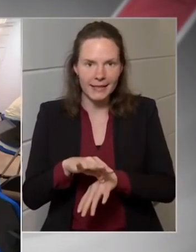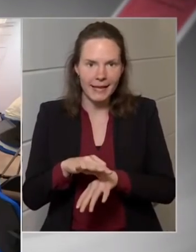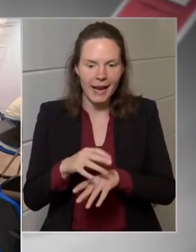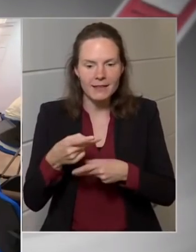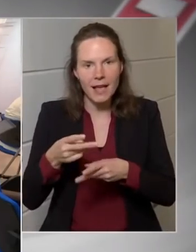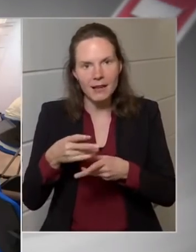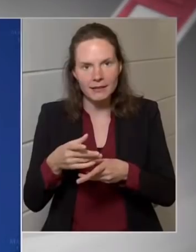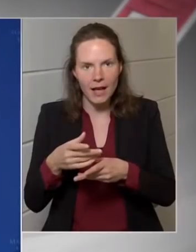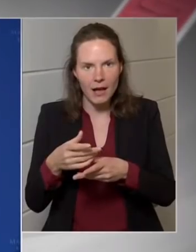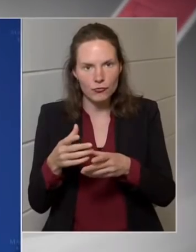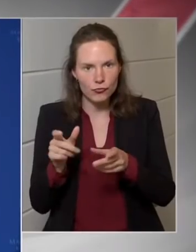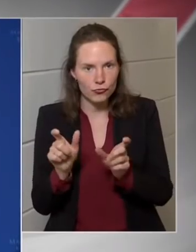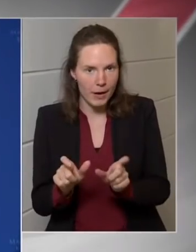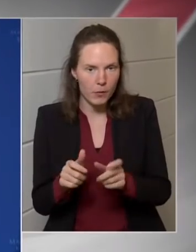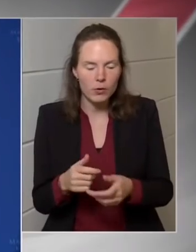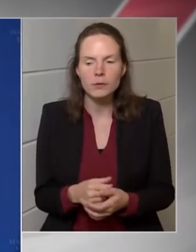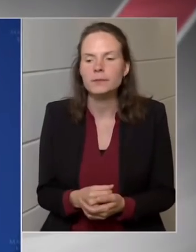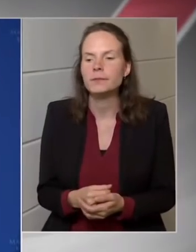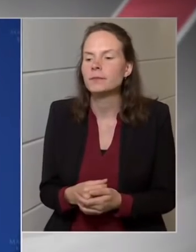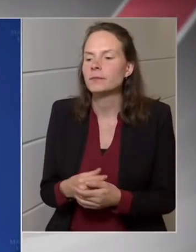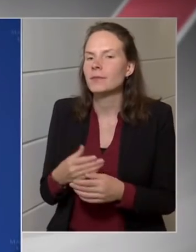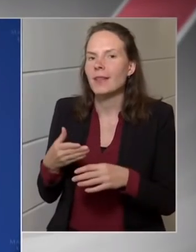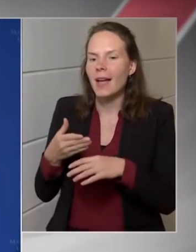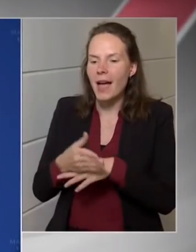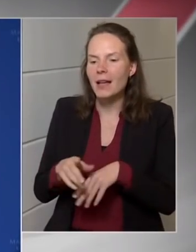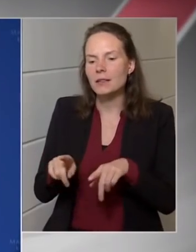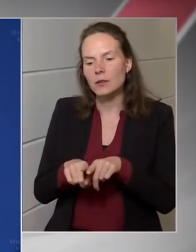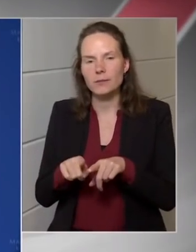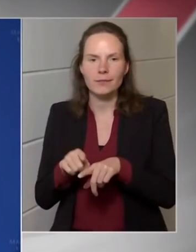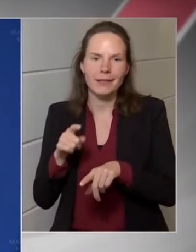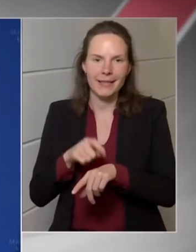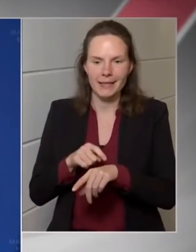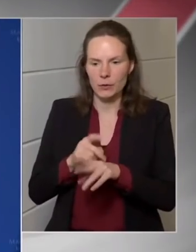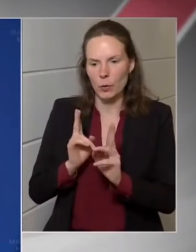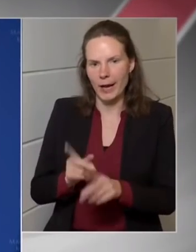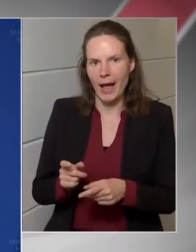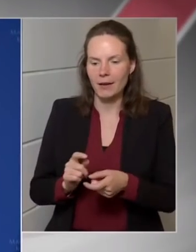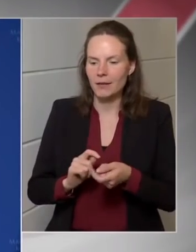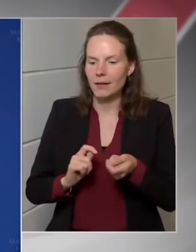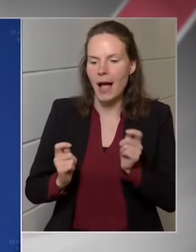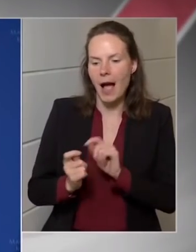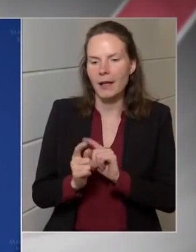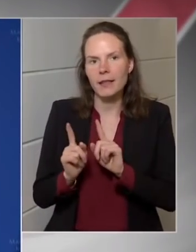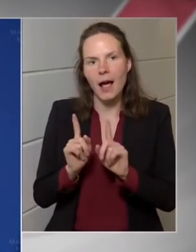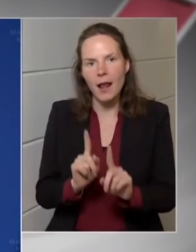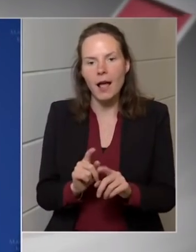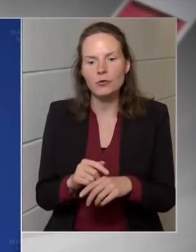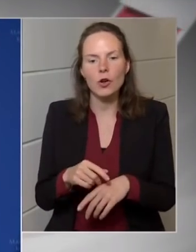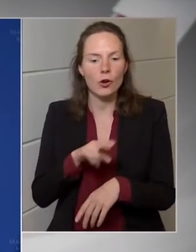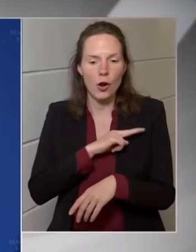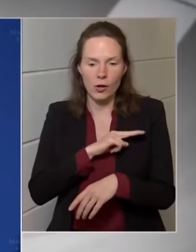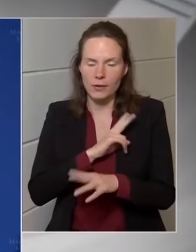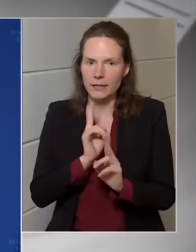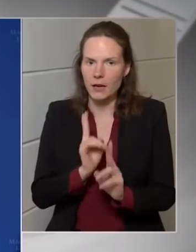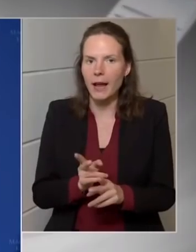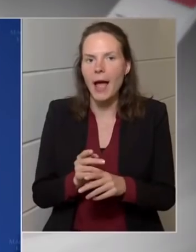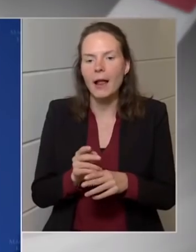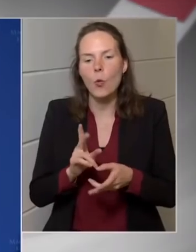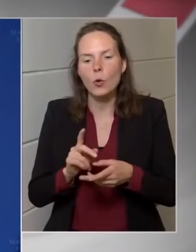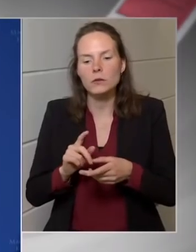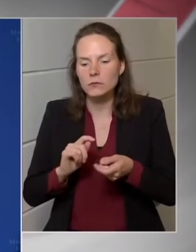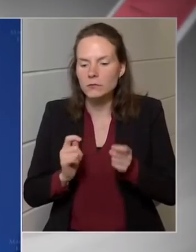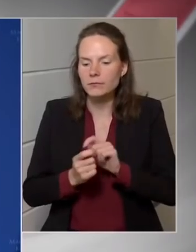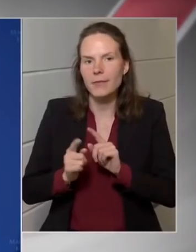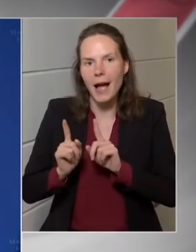konkrétan? Ahhoz olyan idő kell az átállásra, garanciák kellenek arra, hogy az átállás megvalósítható,